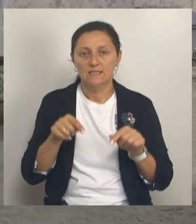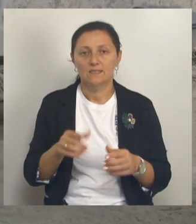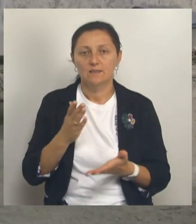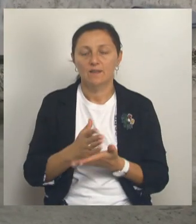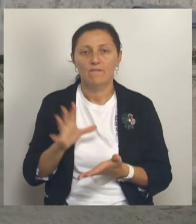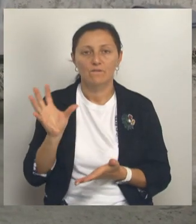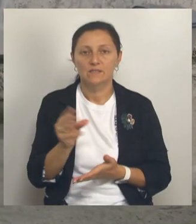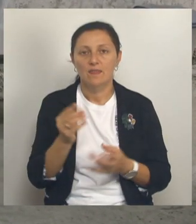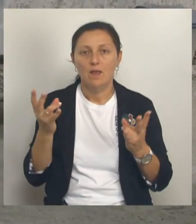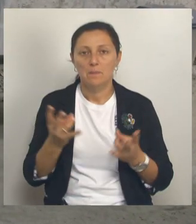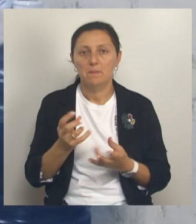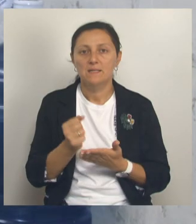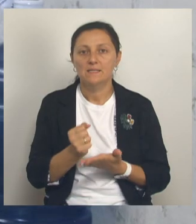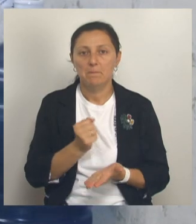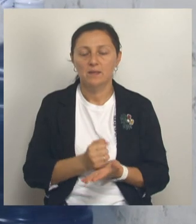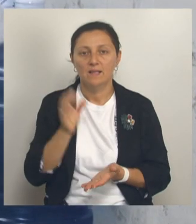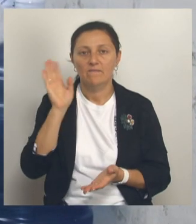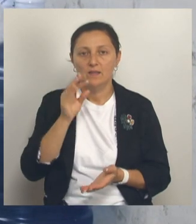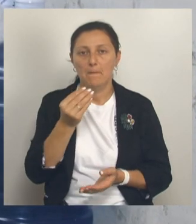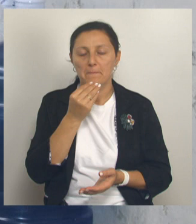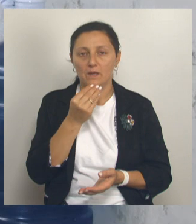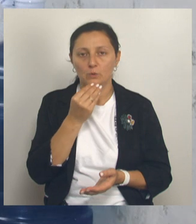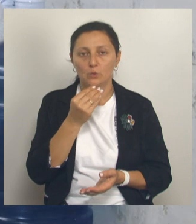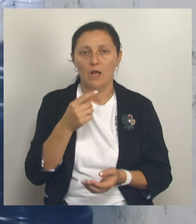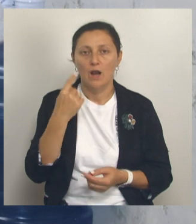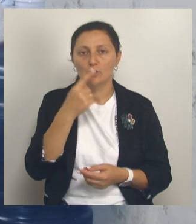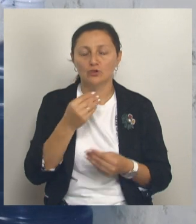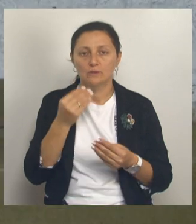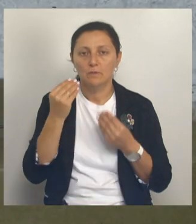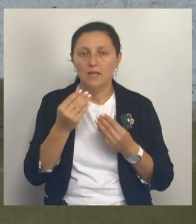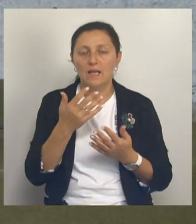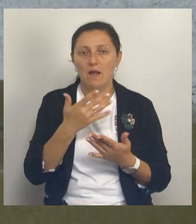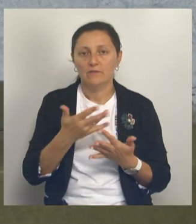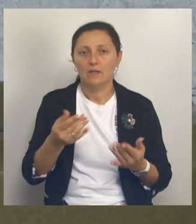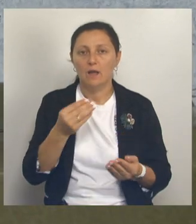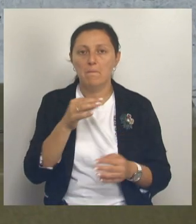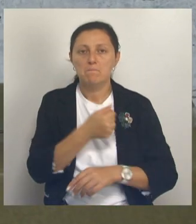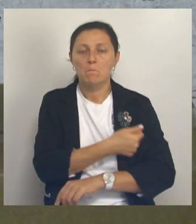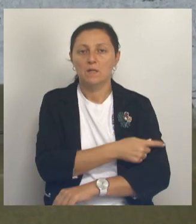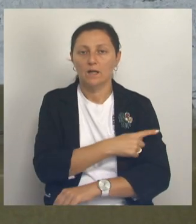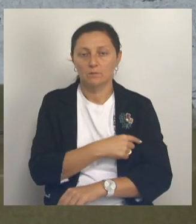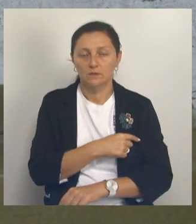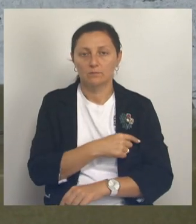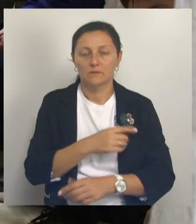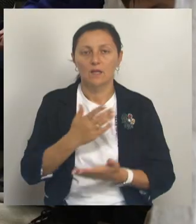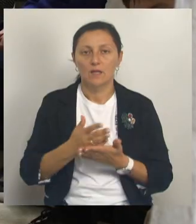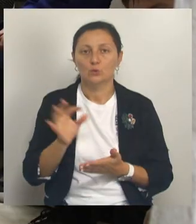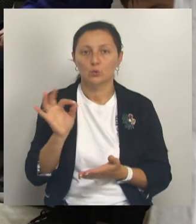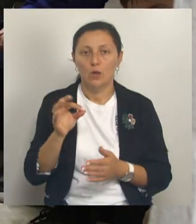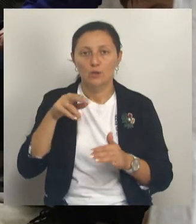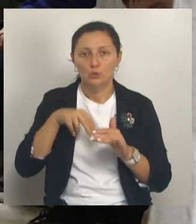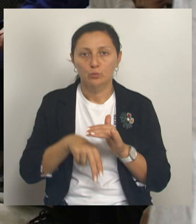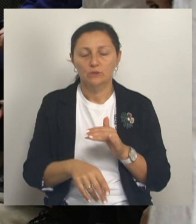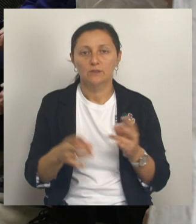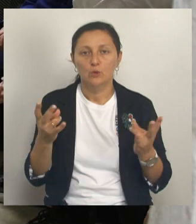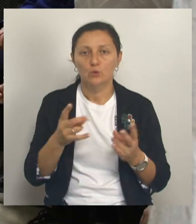необходимые запасы на первое время. Вода, продукты, предметы личной гигиены, медикаменты. Оборудовали и санузел. По нормативу спуститься в убежище